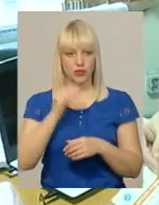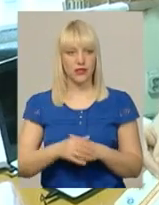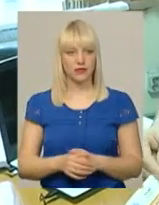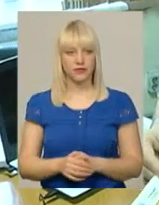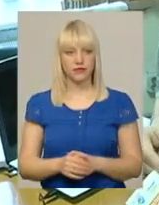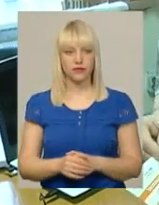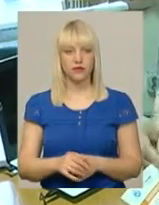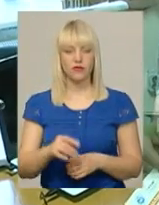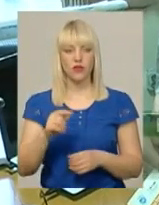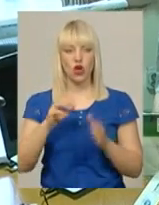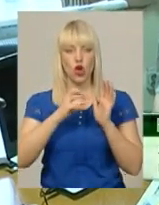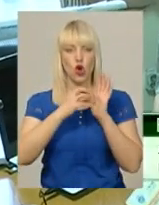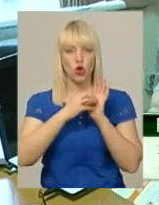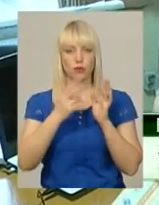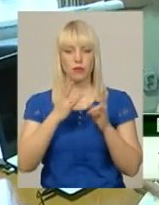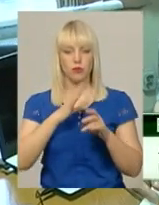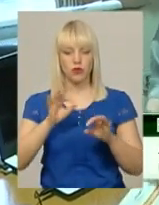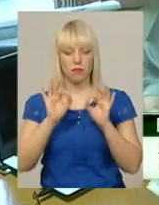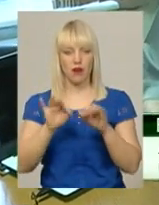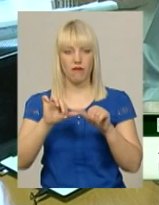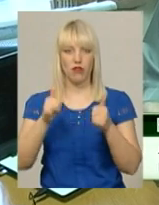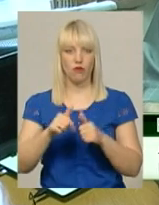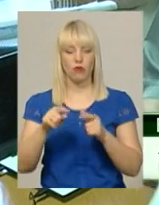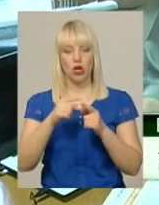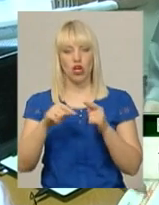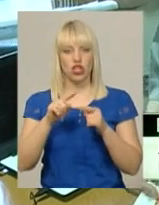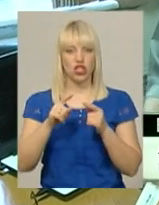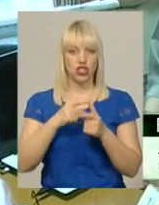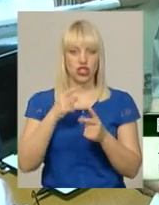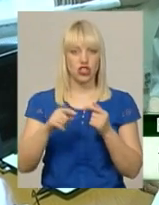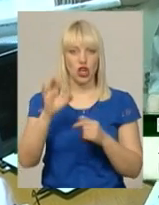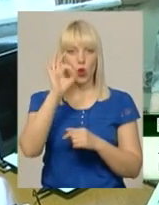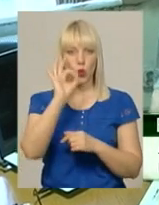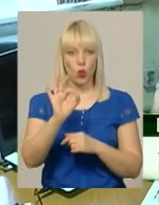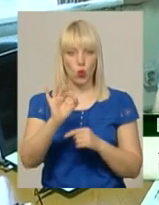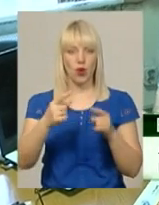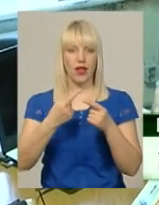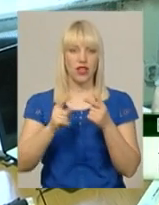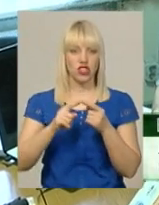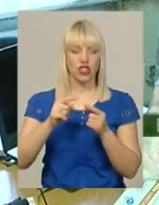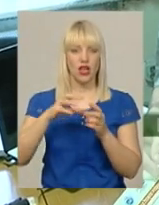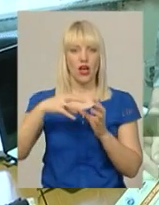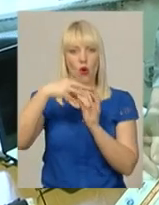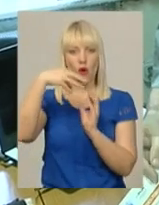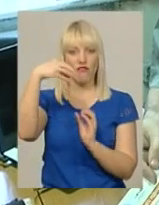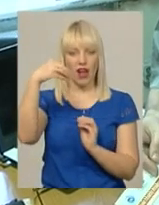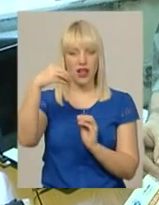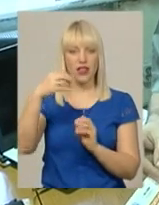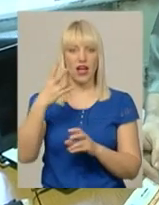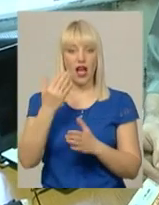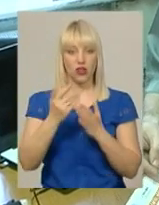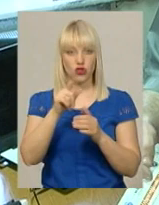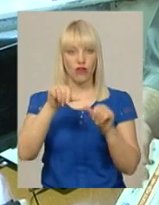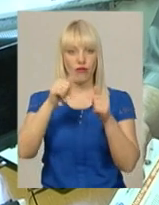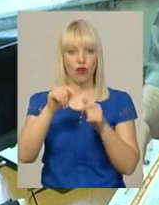Родинка має бути правильною формою. Тобто, чи вона кругла, чи овальна, вона має бути правильною формою. Якщо її форма змінюється, це